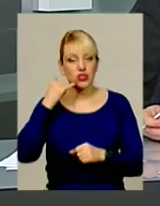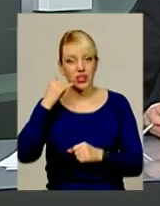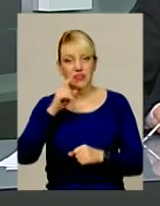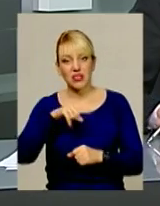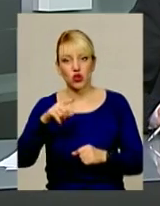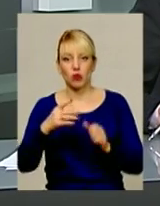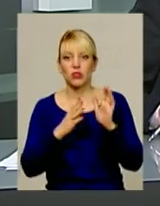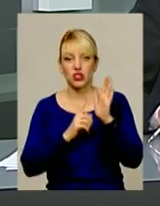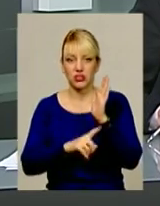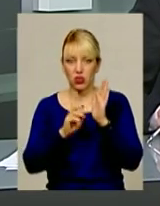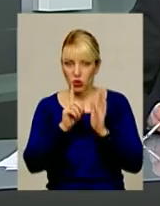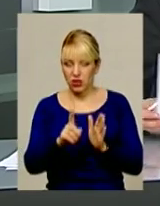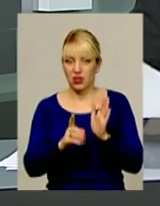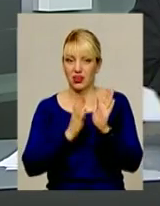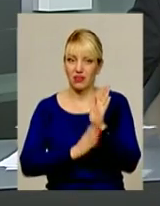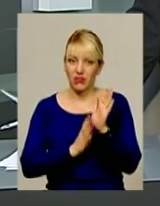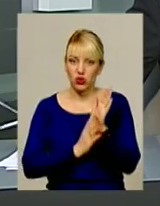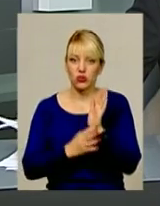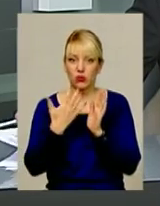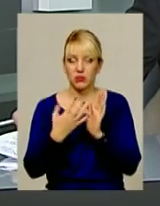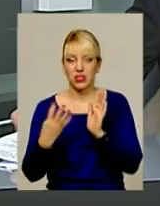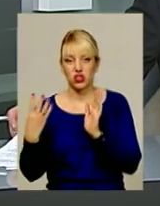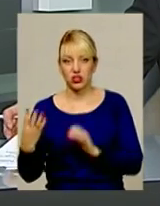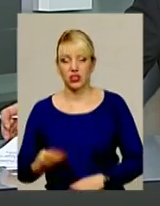619054.